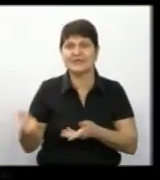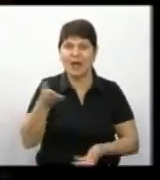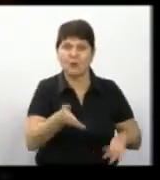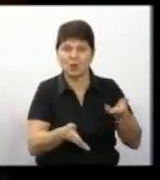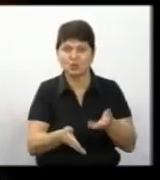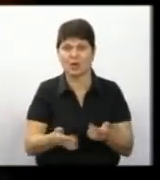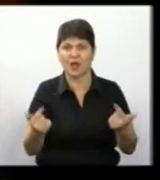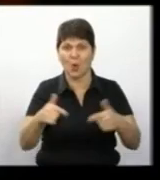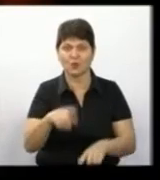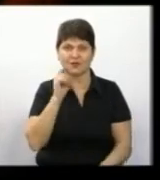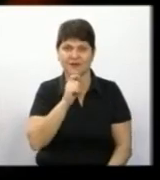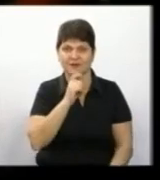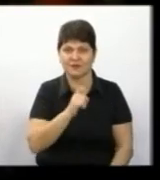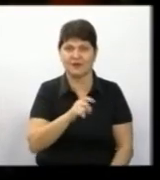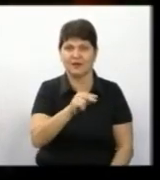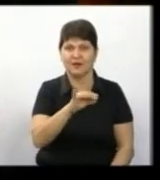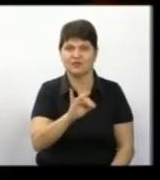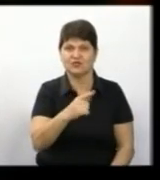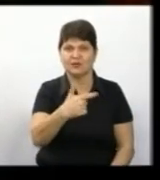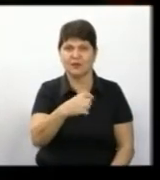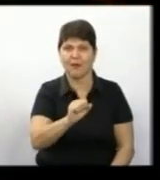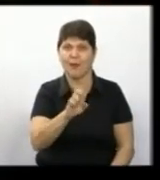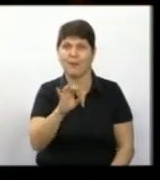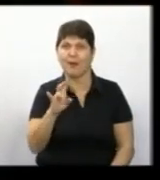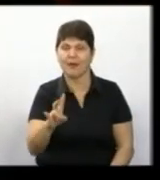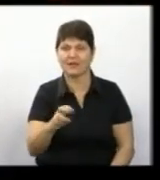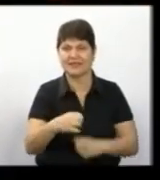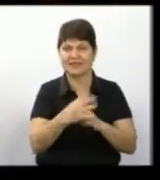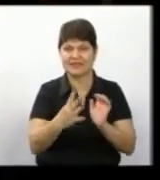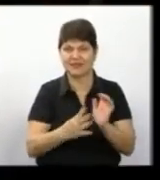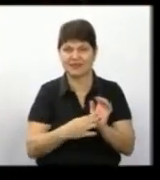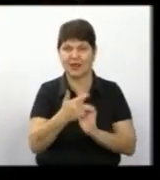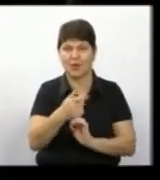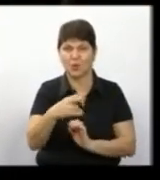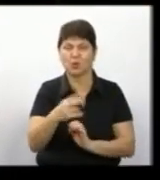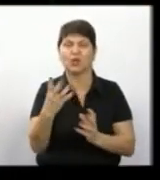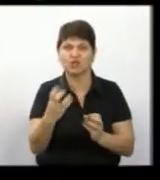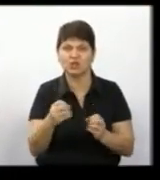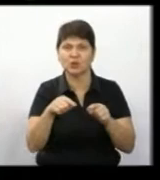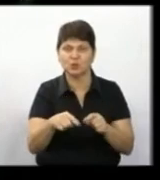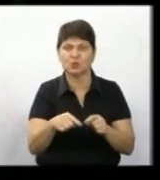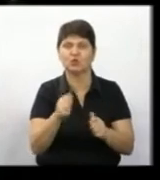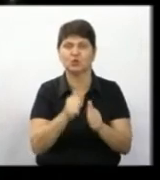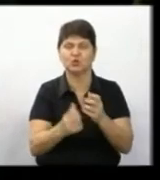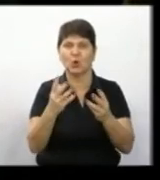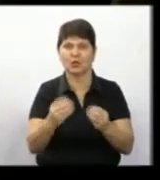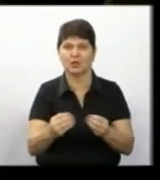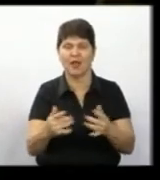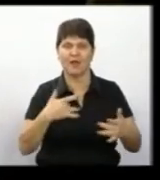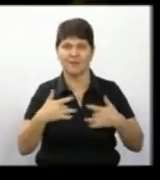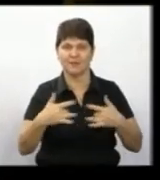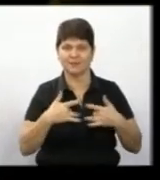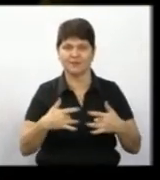Вінниці. Це гурт «Чика Бенд». З 19 грудня тут щодня на сцені виступали